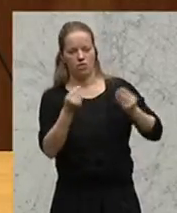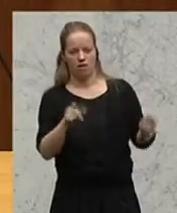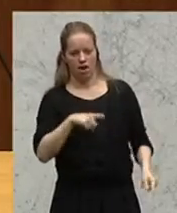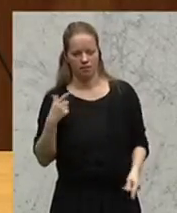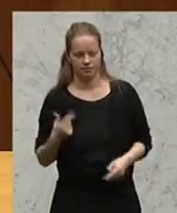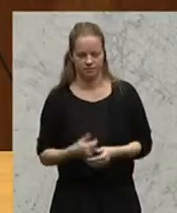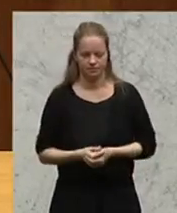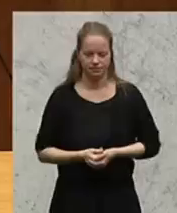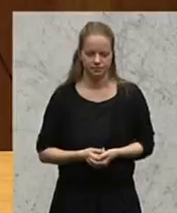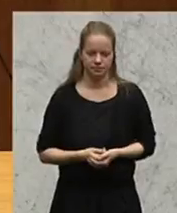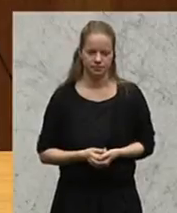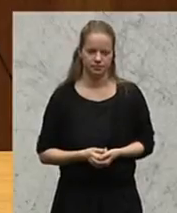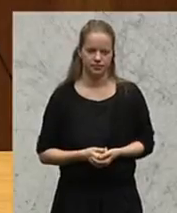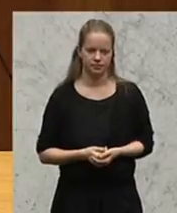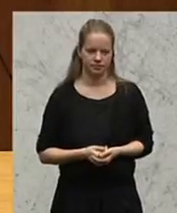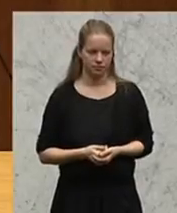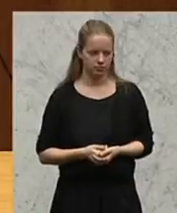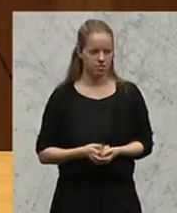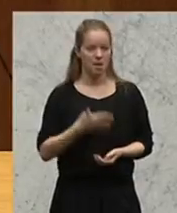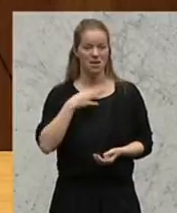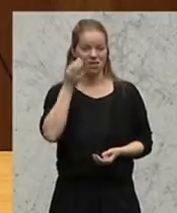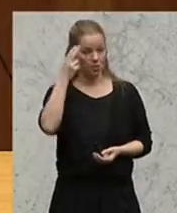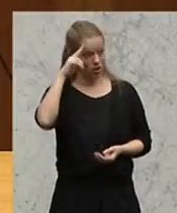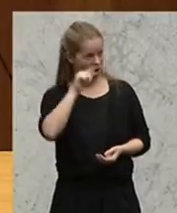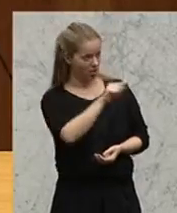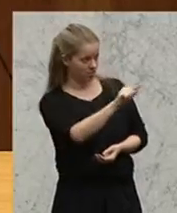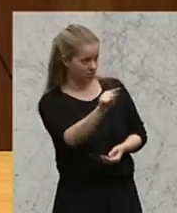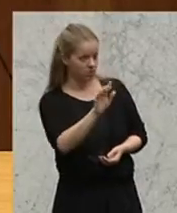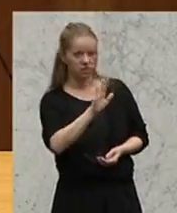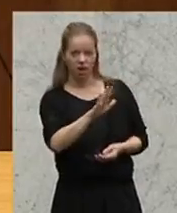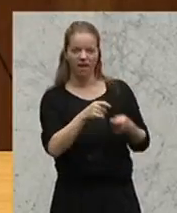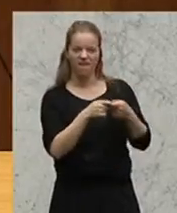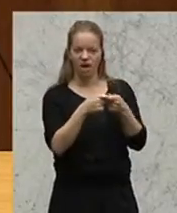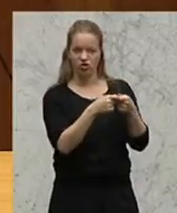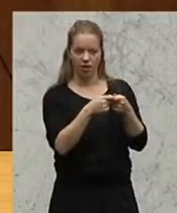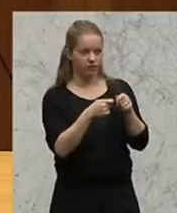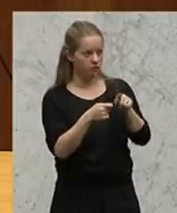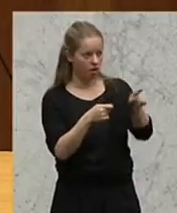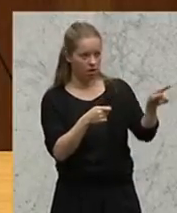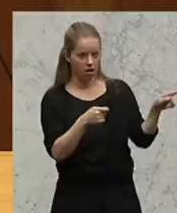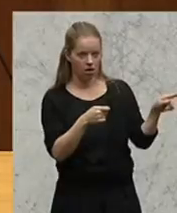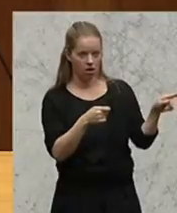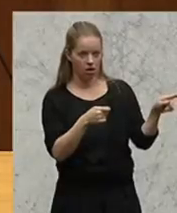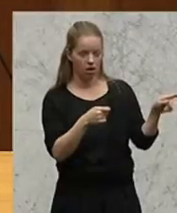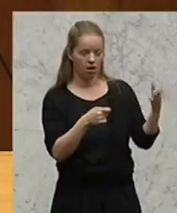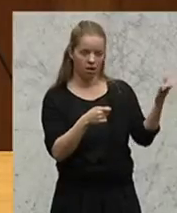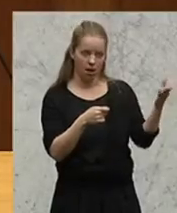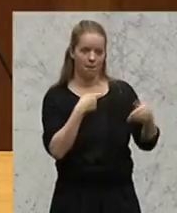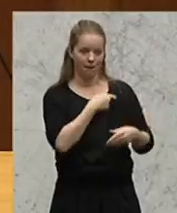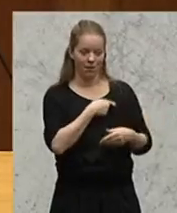Meine Damen und Herren, Ihre Gewerkschafter, Sie als Partei, der Herr Minister,